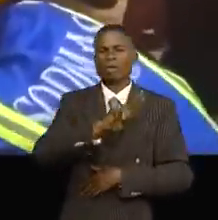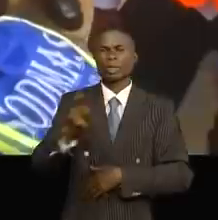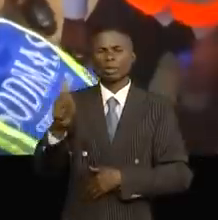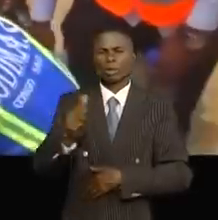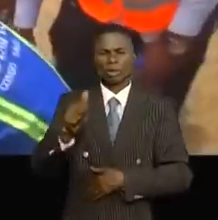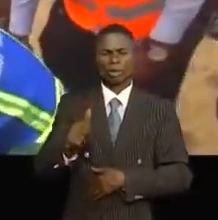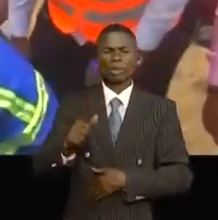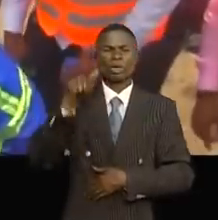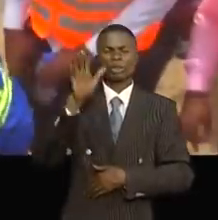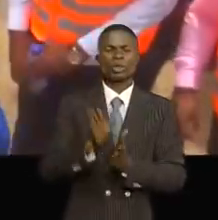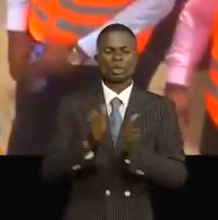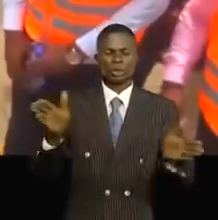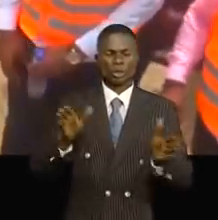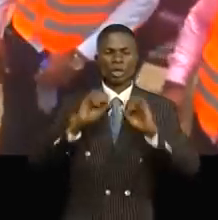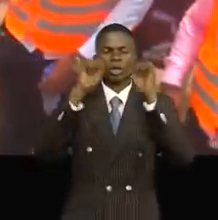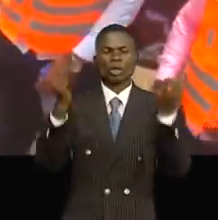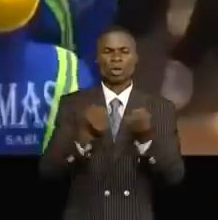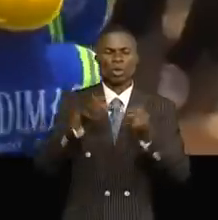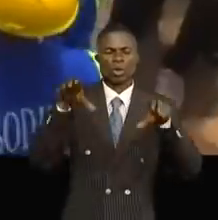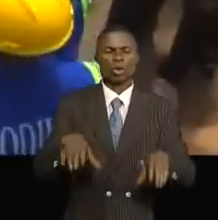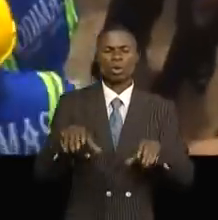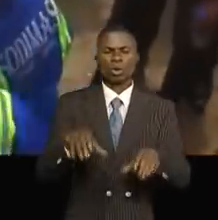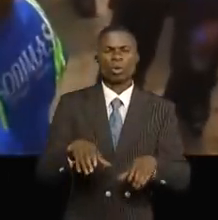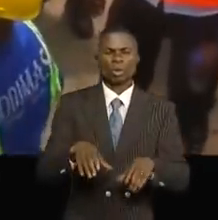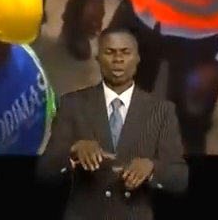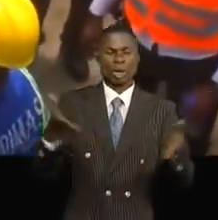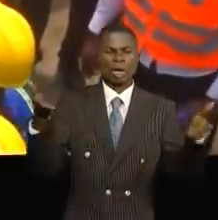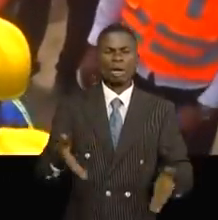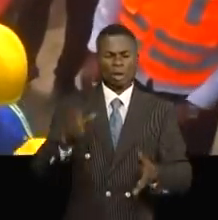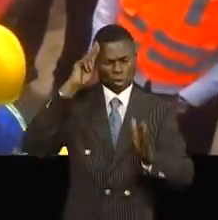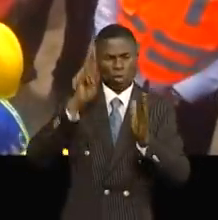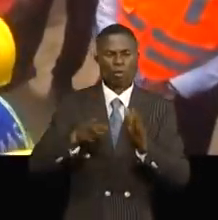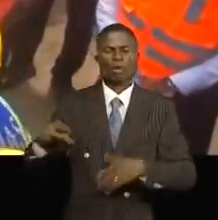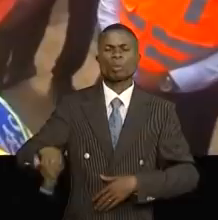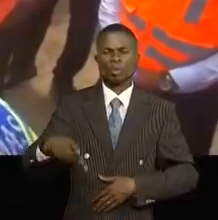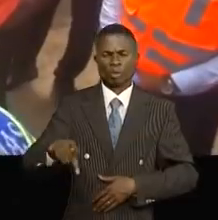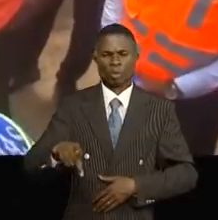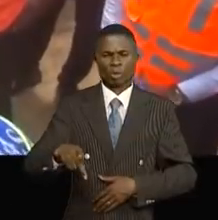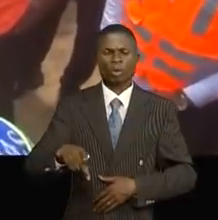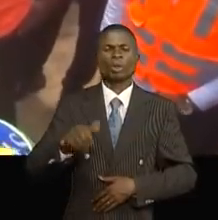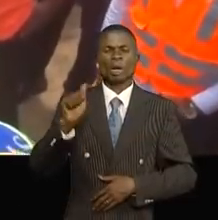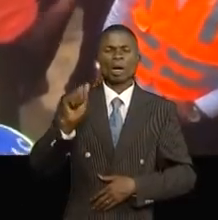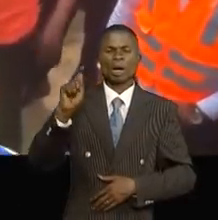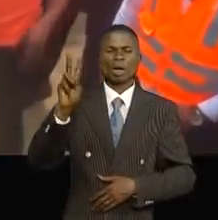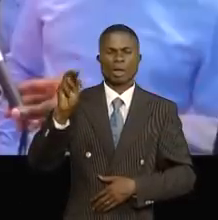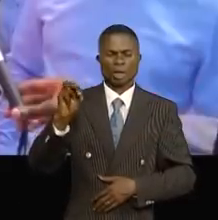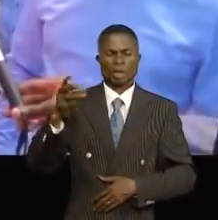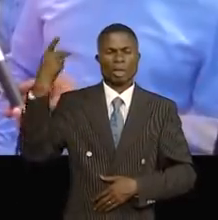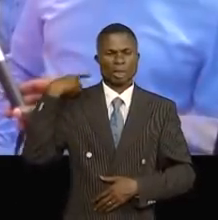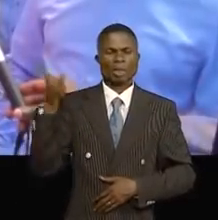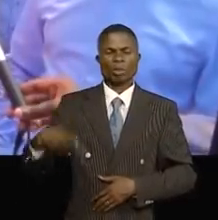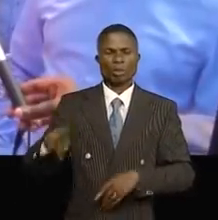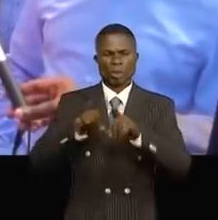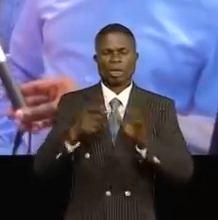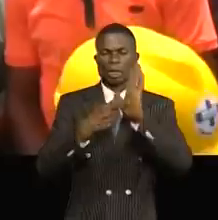par le 2G de l'assaut du masque Congo, Robert Niondo, ceux en présence du gouverneur de province Atou Matoubo Nankoulouki, des élus provinciaux